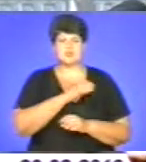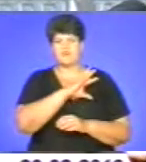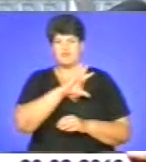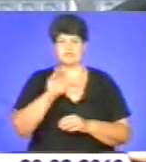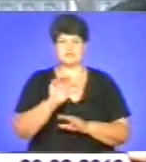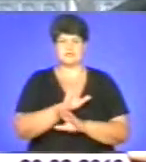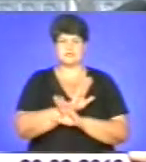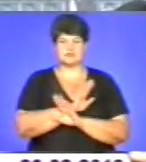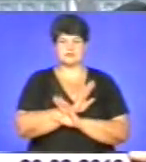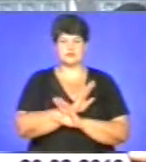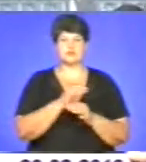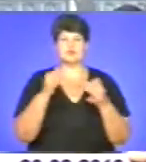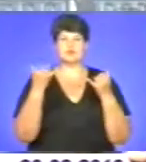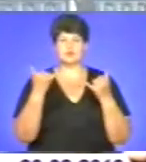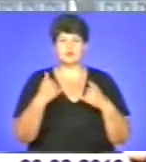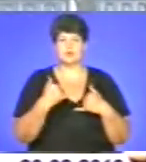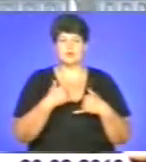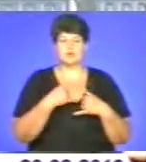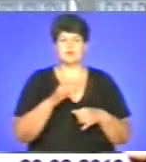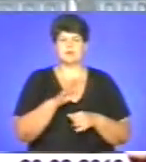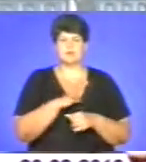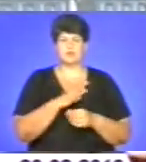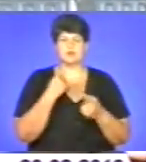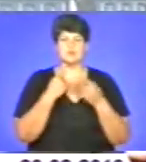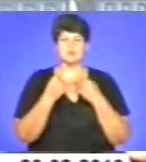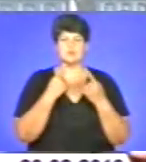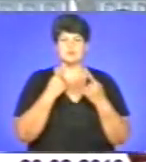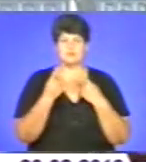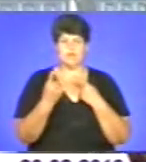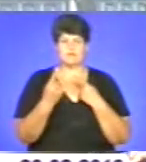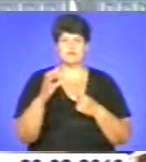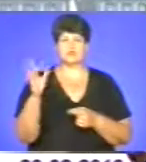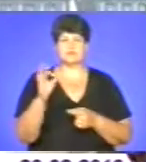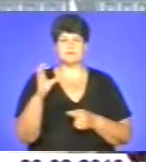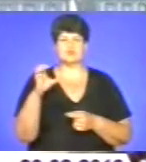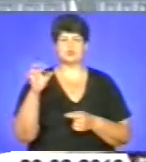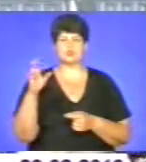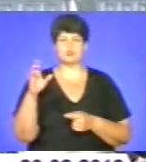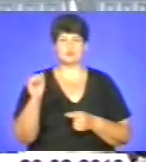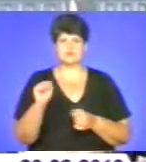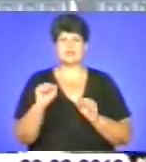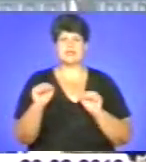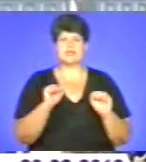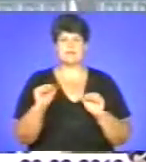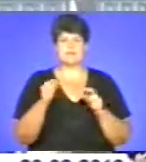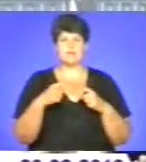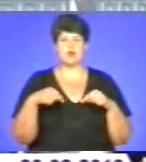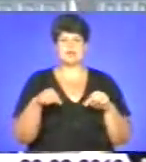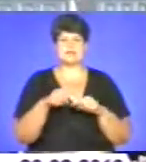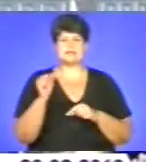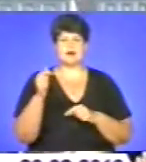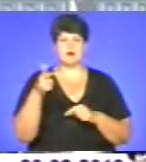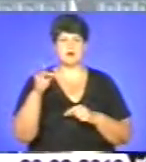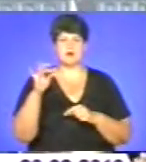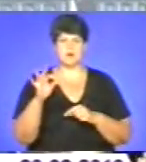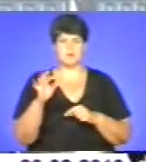загинули. Сьогодні в мене відбулась розмова з Олегом Собуцьким, керівником організації «Агробізнес»,